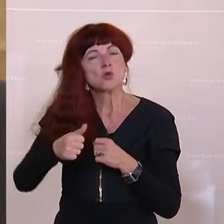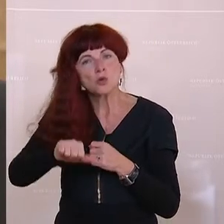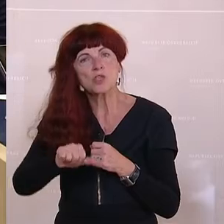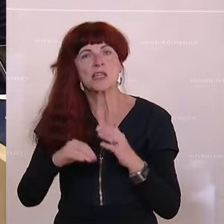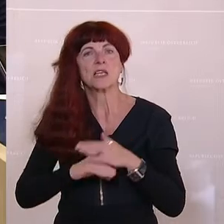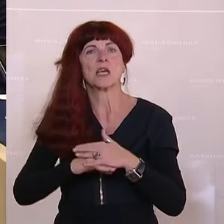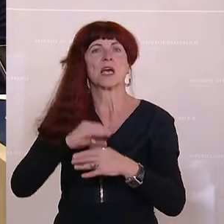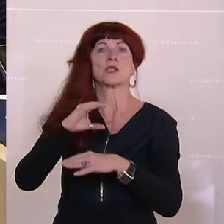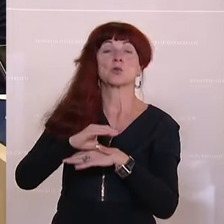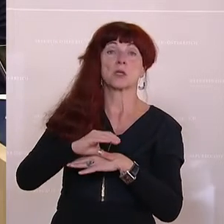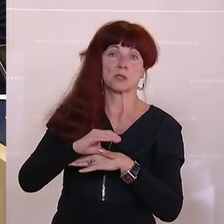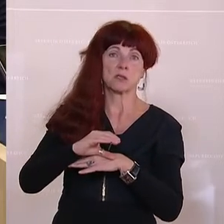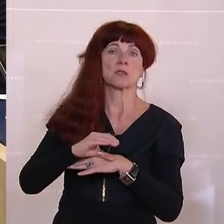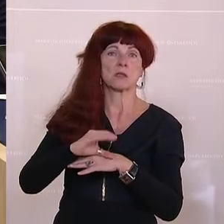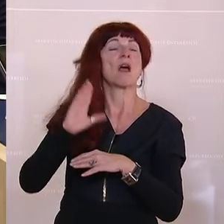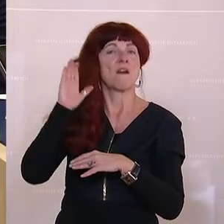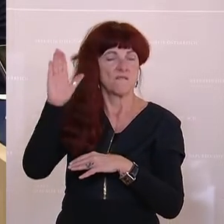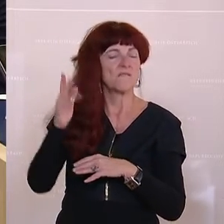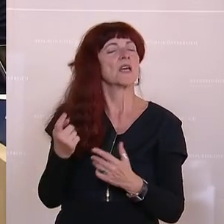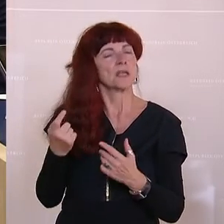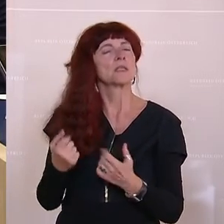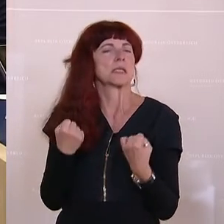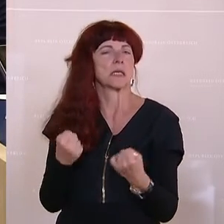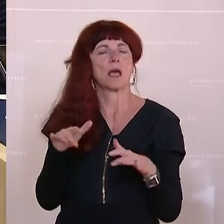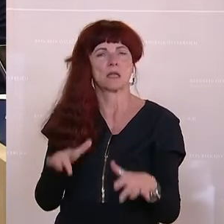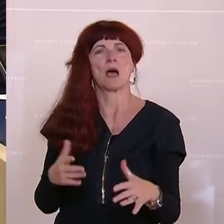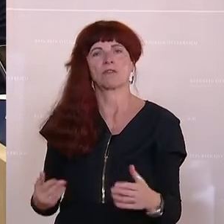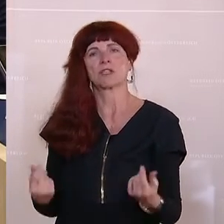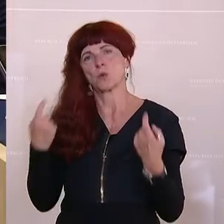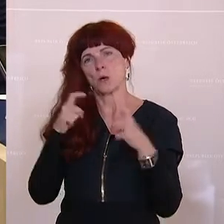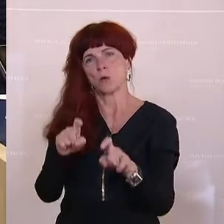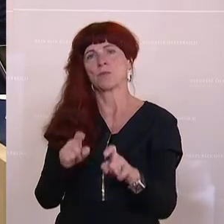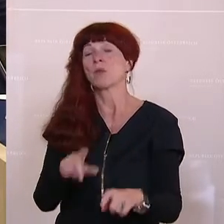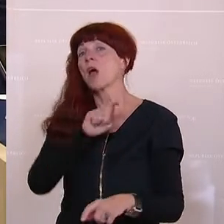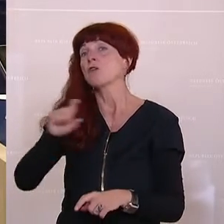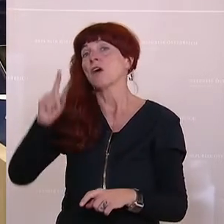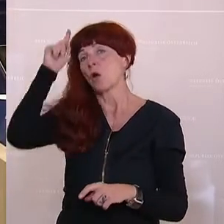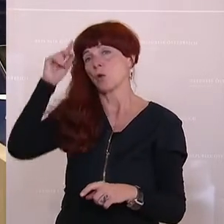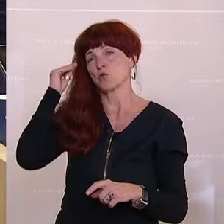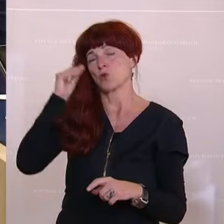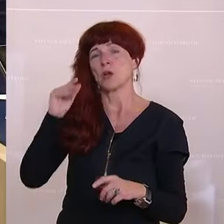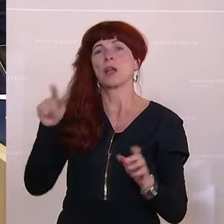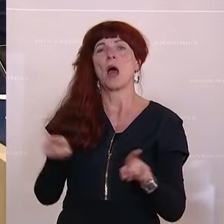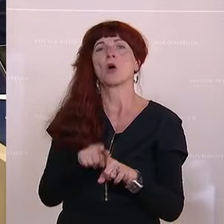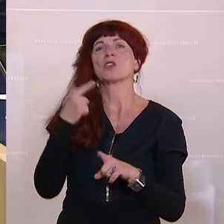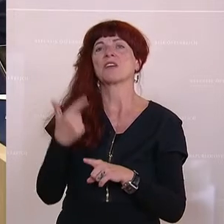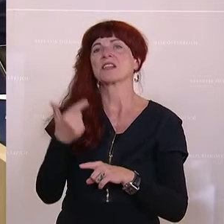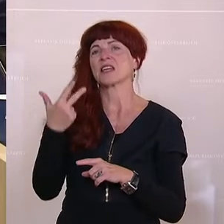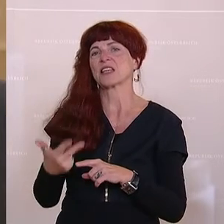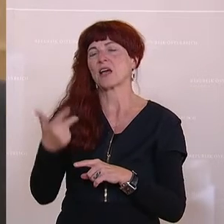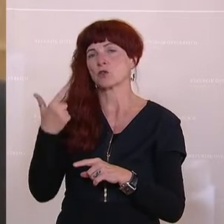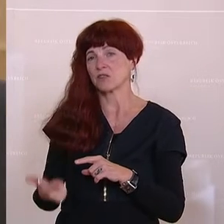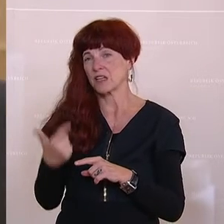Ressourcen, dafür wird entsprechend gesorgt. Die Fachhochschulen werden noch 2023 eine Erhöhung der